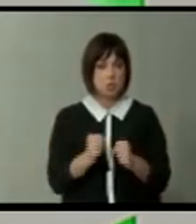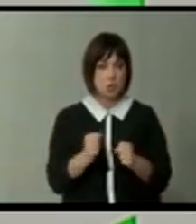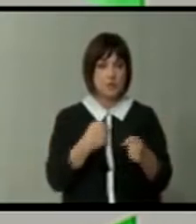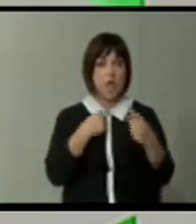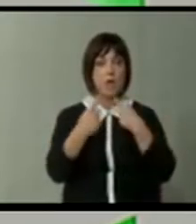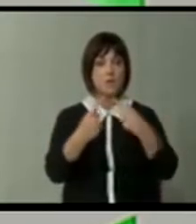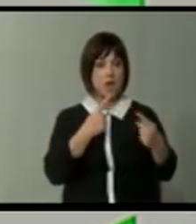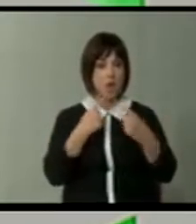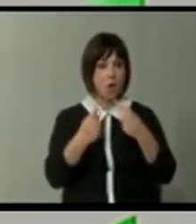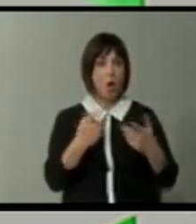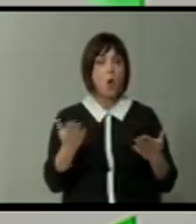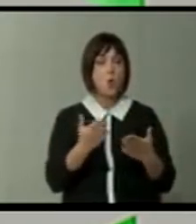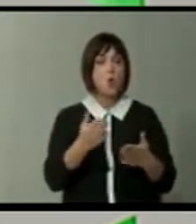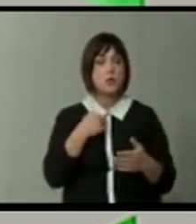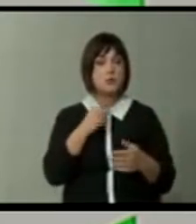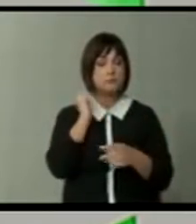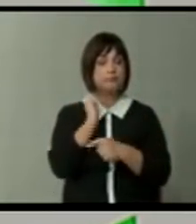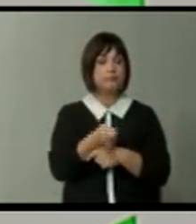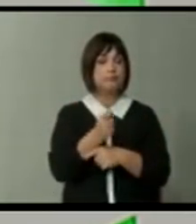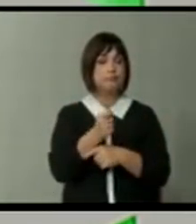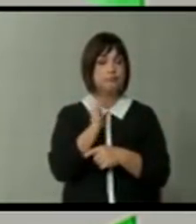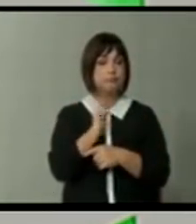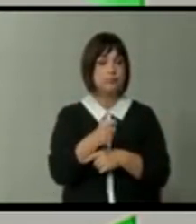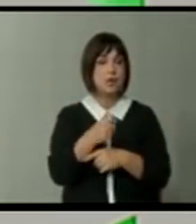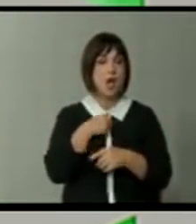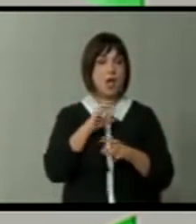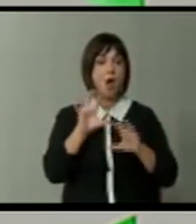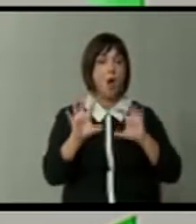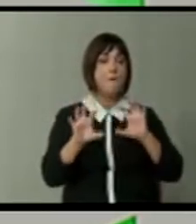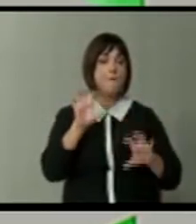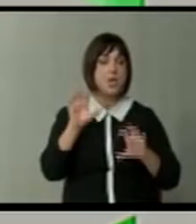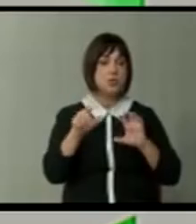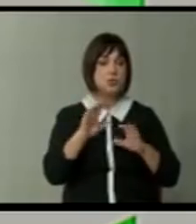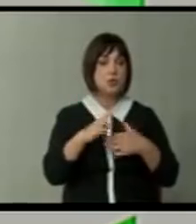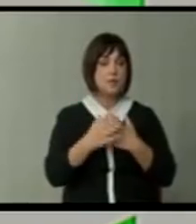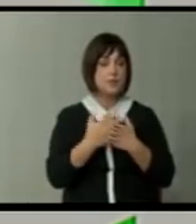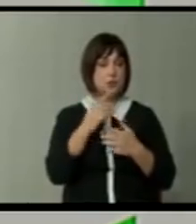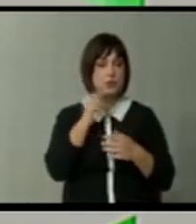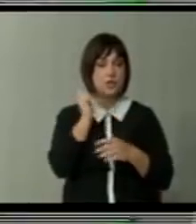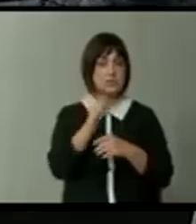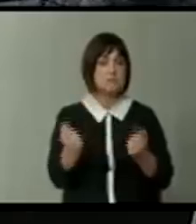преговараме, кога ќе не дресират како мечките што се дресат, биде голем проблем.